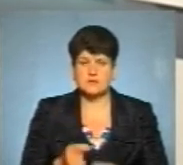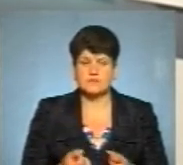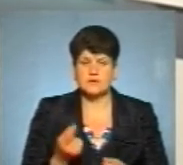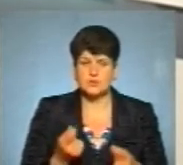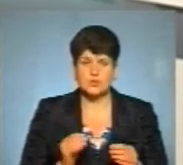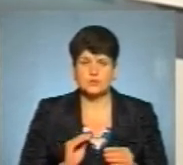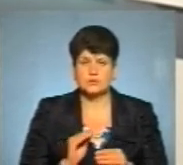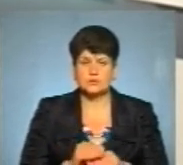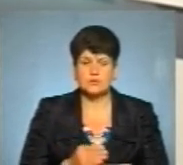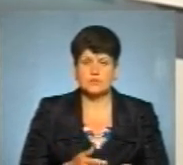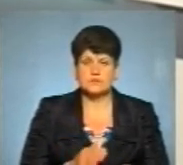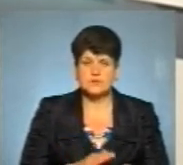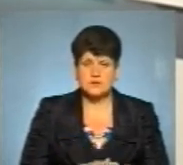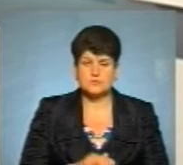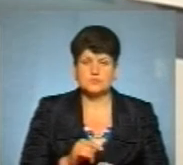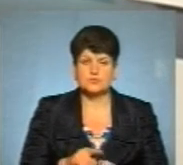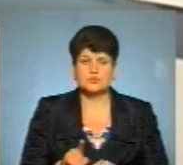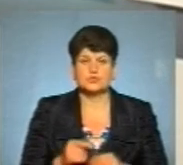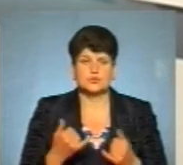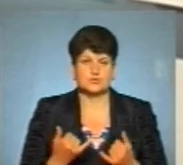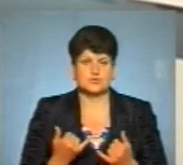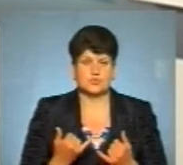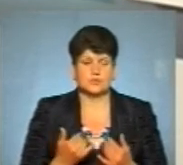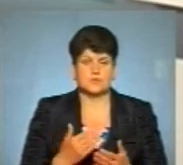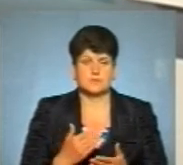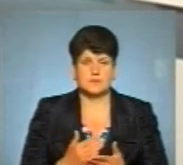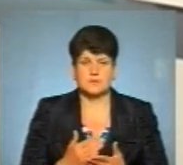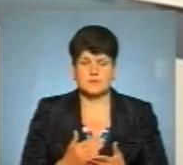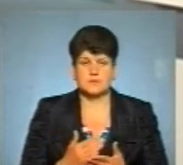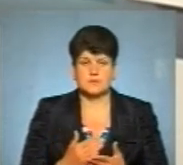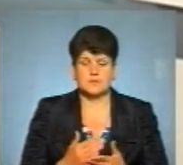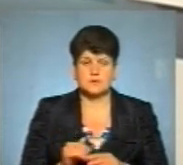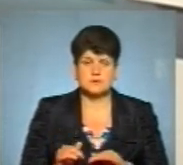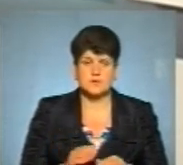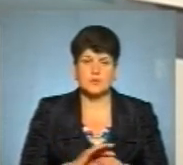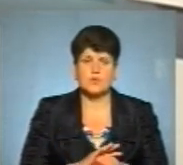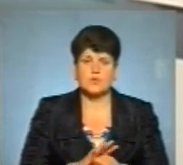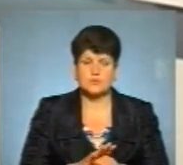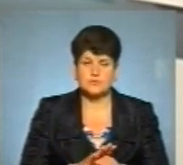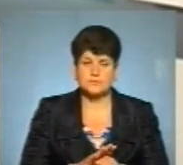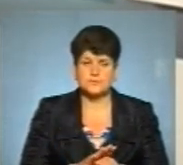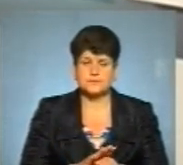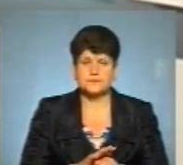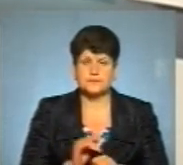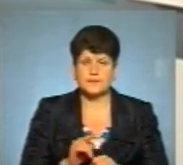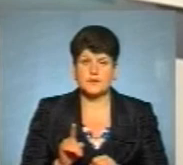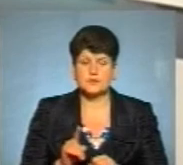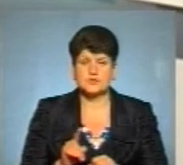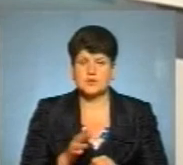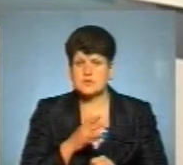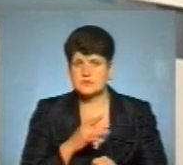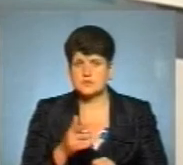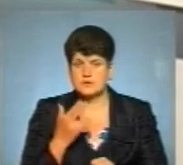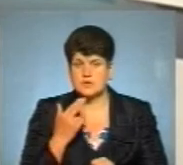додаткові складності. Тому що на сьогодні ми маємо справу з ковідом на фоні того, що сезон грипу та